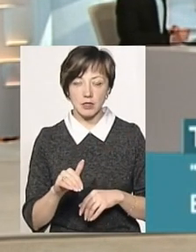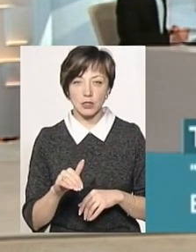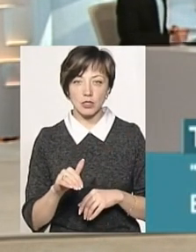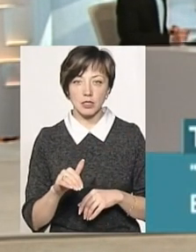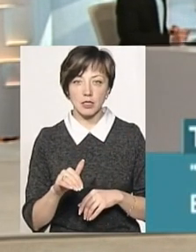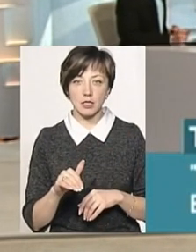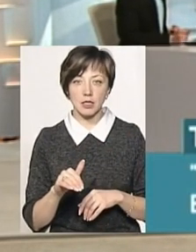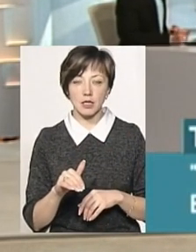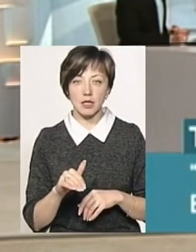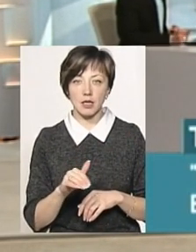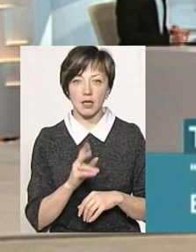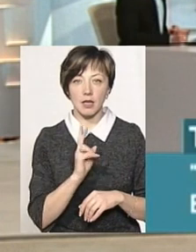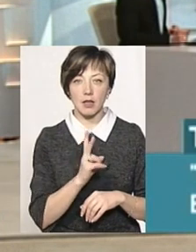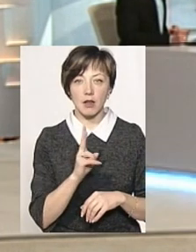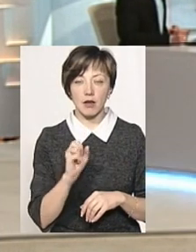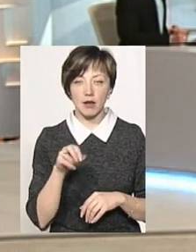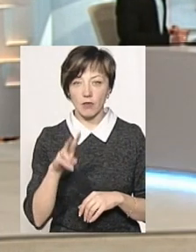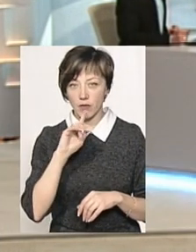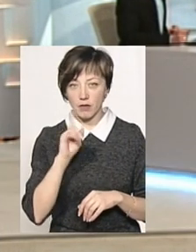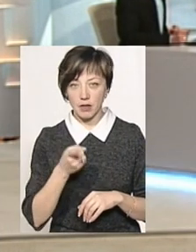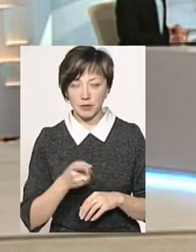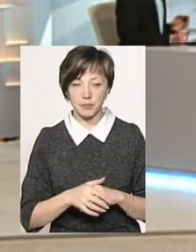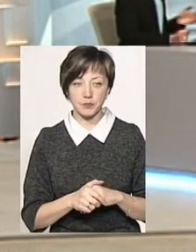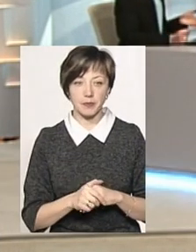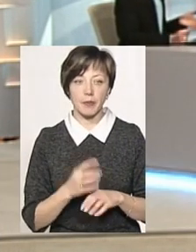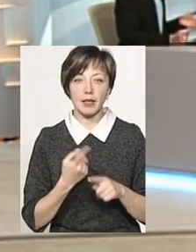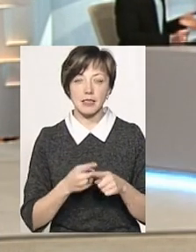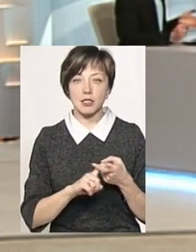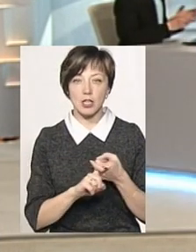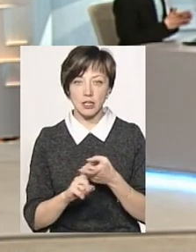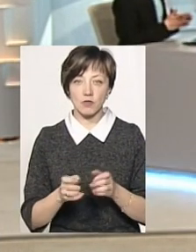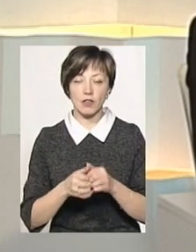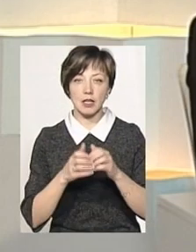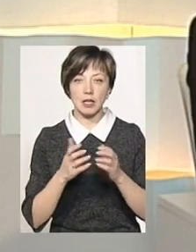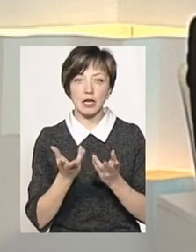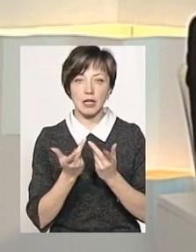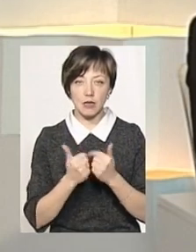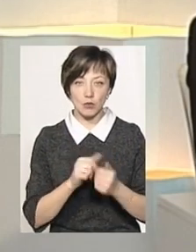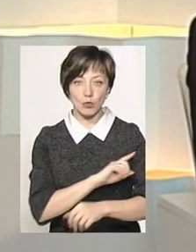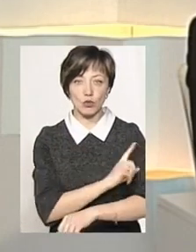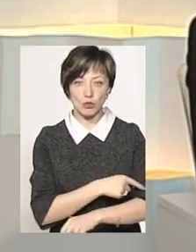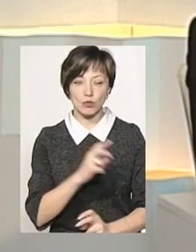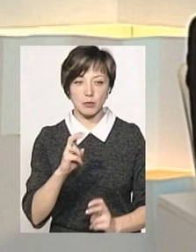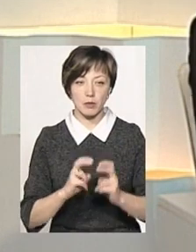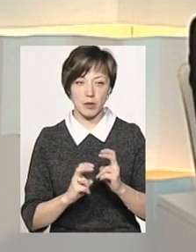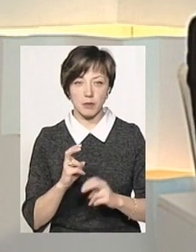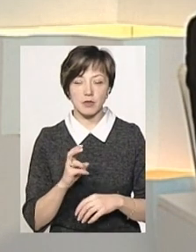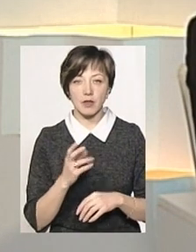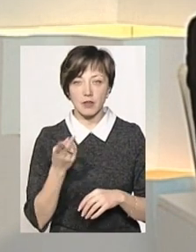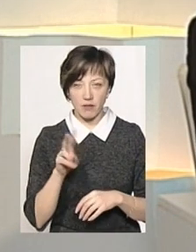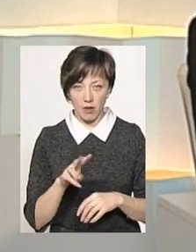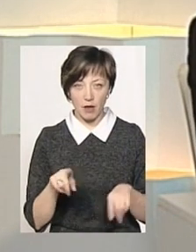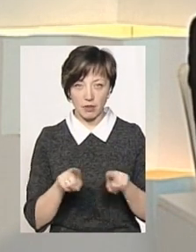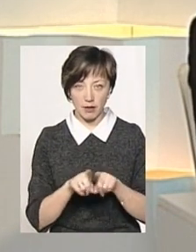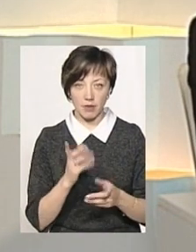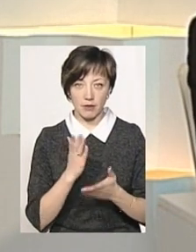кілокалорій в рік. Тобто це вже залежить від кількості… Від потужності підприємства, будемо так